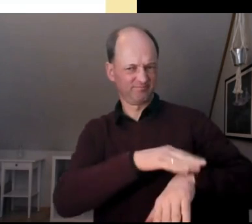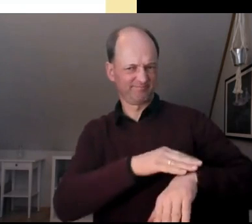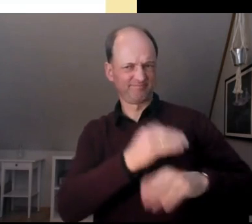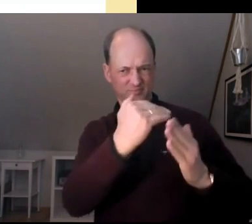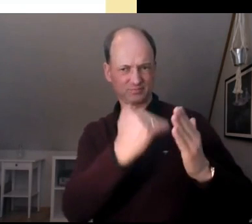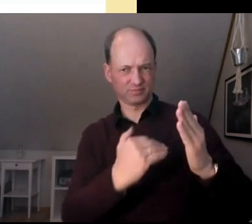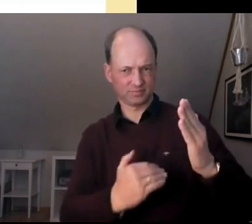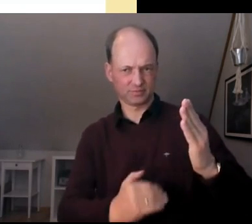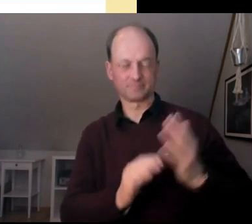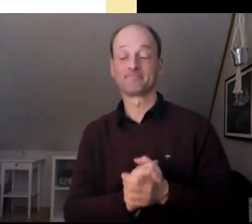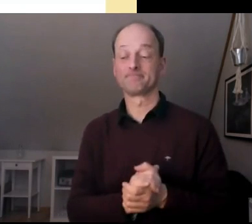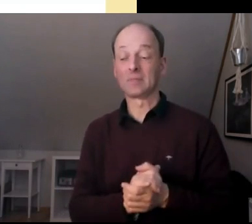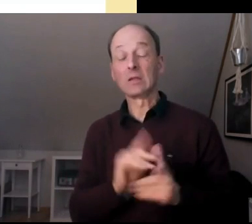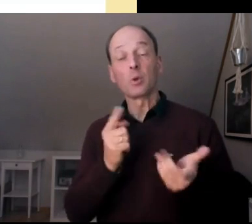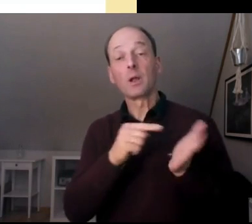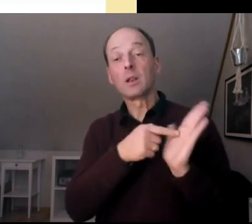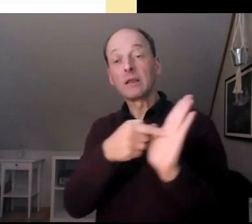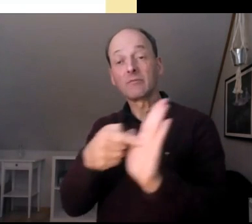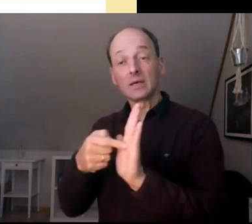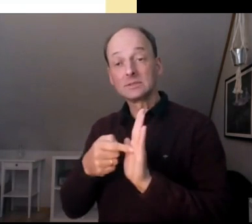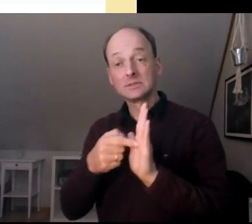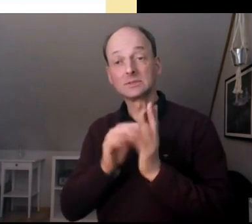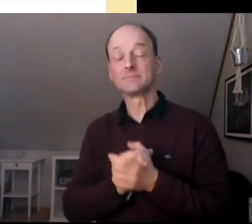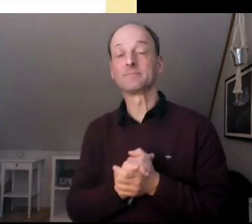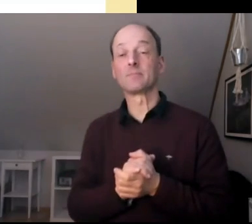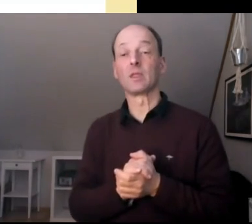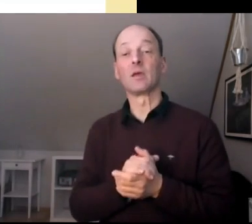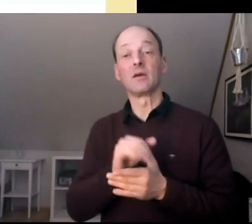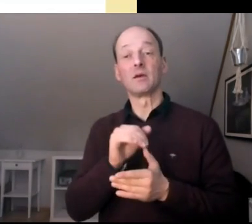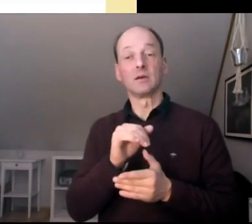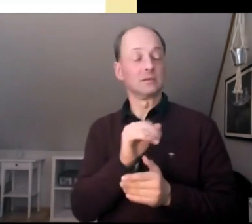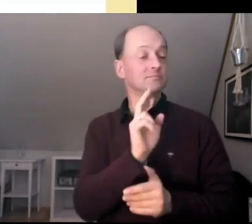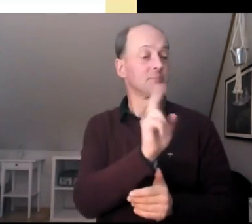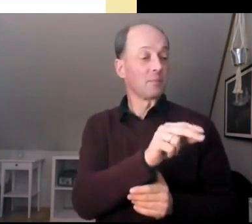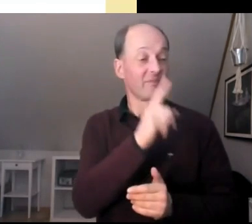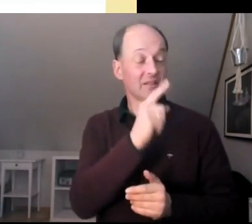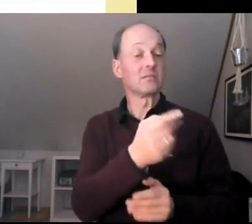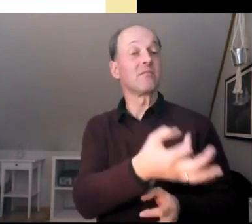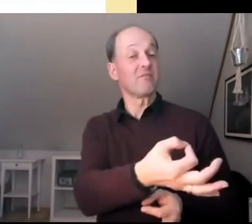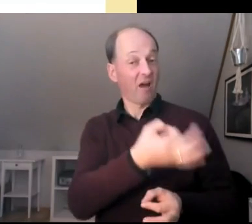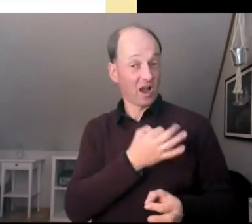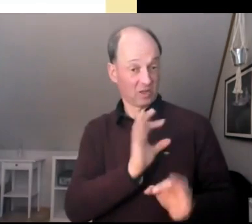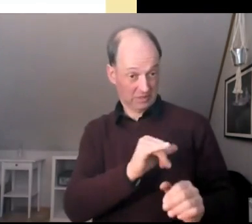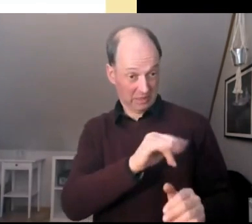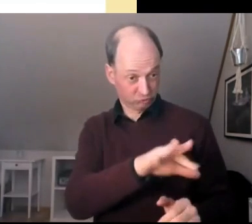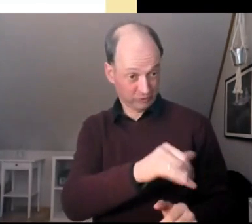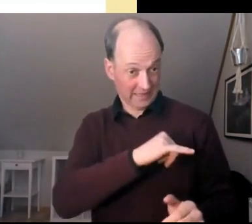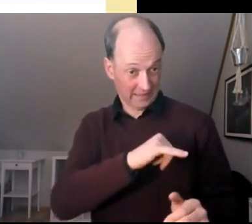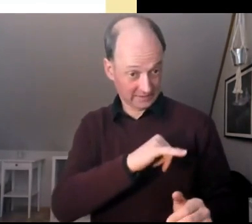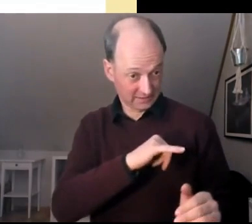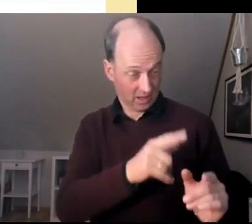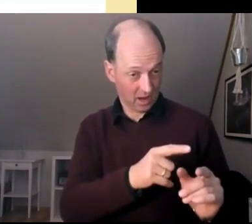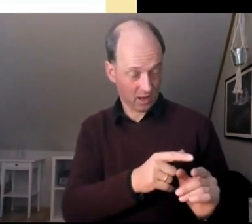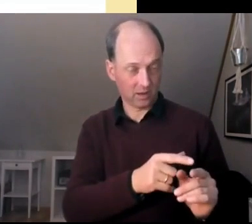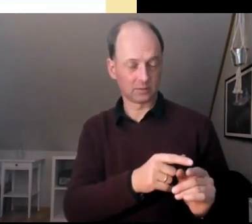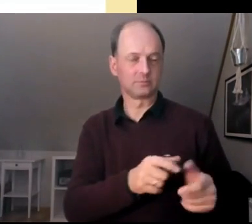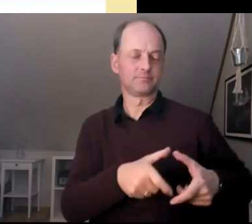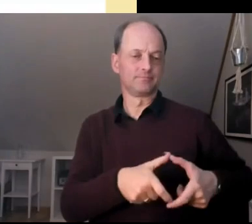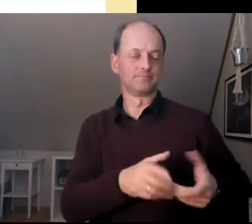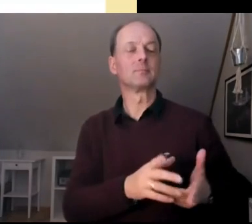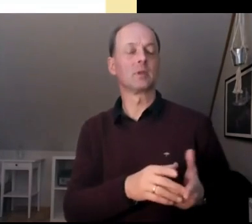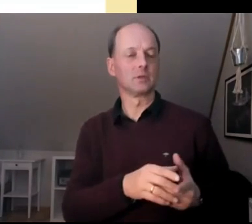Auch nochmal der Hinweis, ihr könnt auch gerne bei Fragen liken. Wenn euch eine Frage besonders interessiert, dann wissen wir, welche